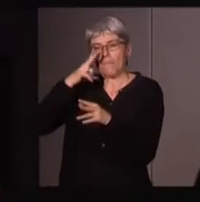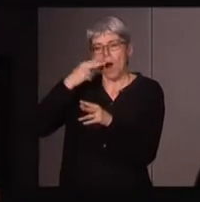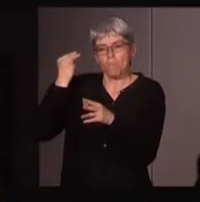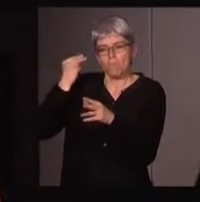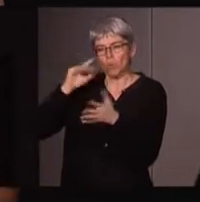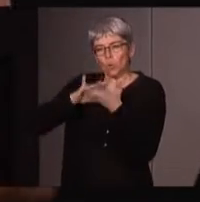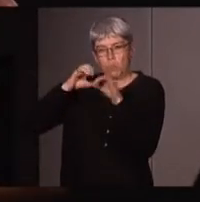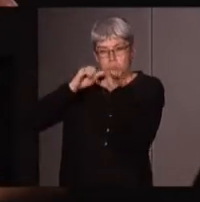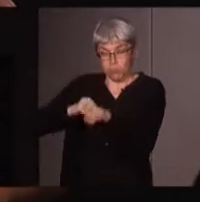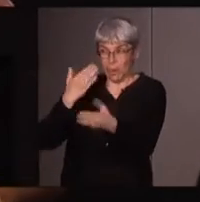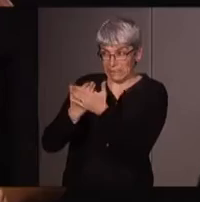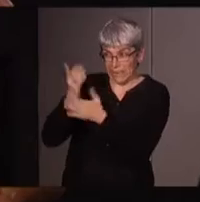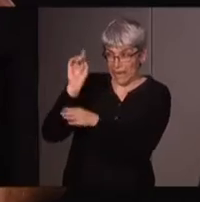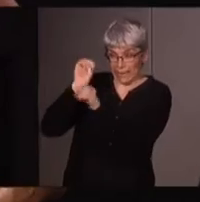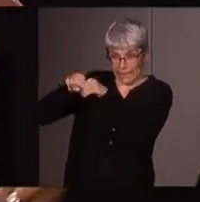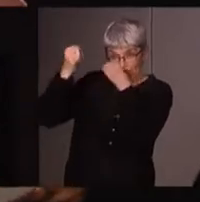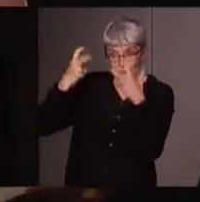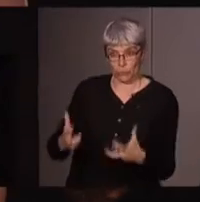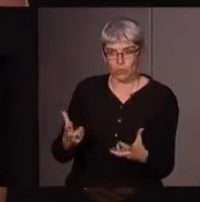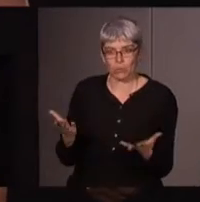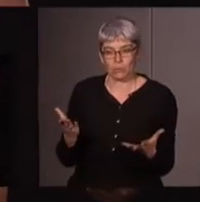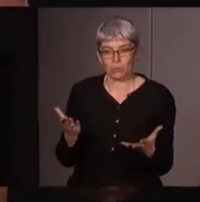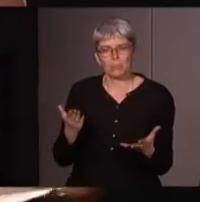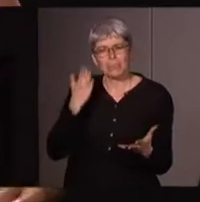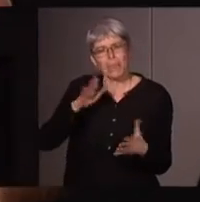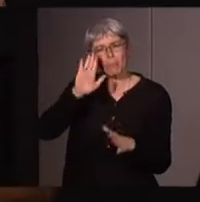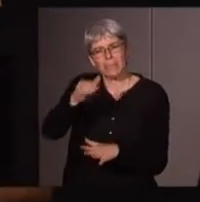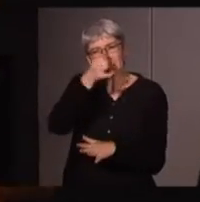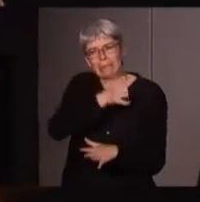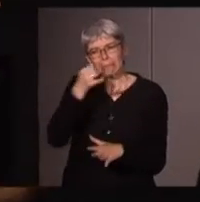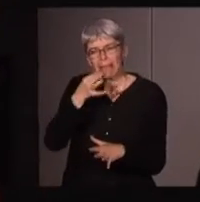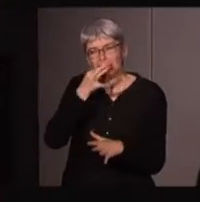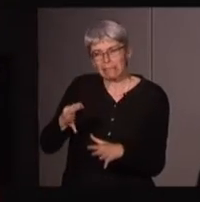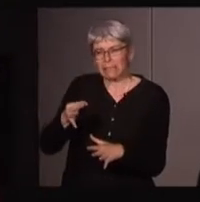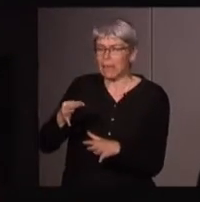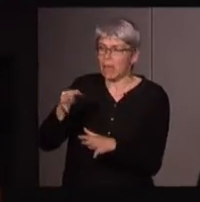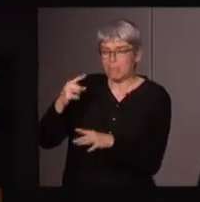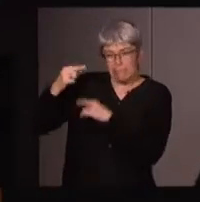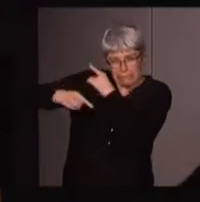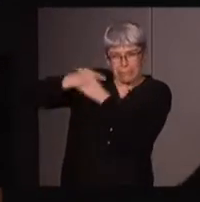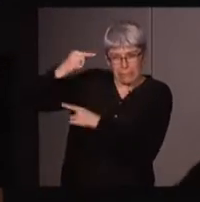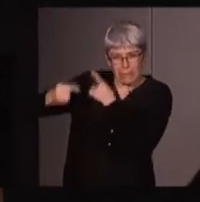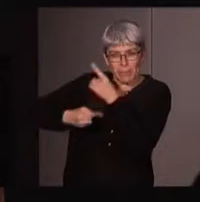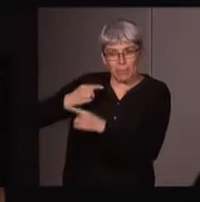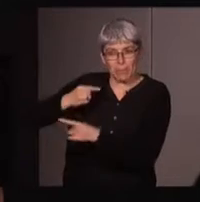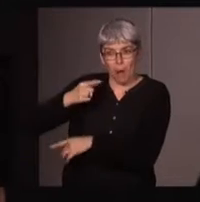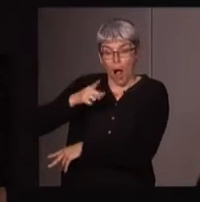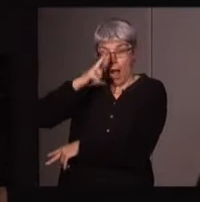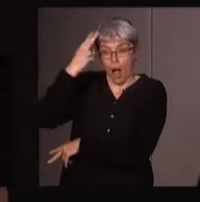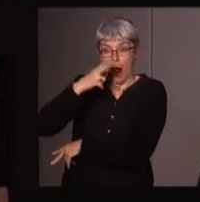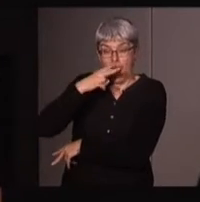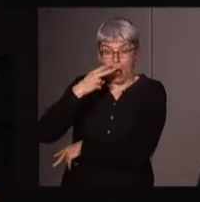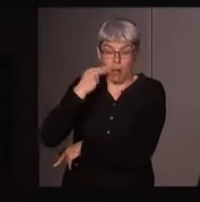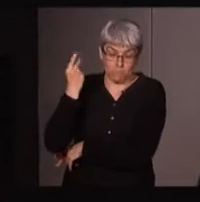Donc, on peut encore une fois considérer que ça ne fonctionne pas ou que ce n pas possible, mais de fait, la façon dont elle-même se